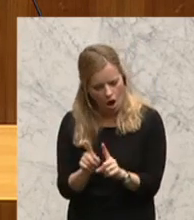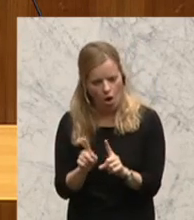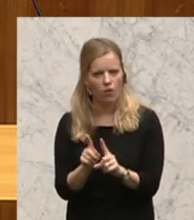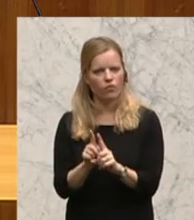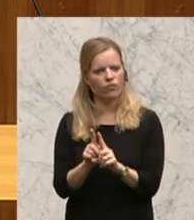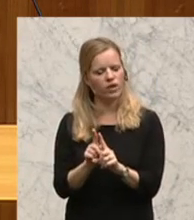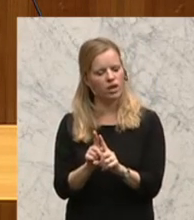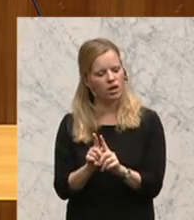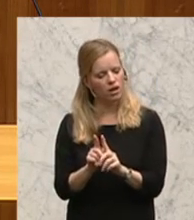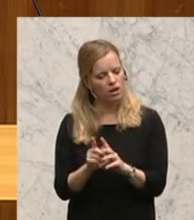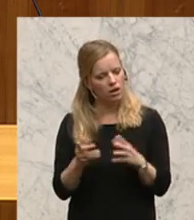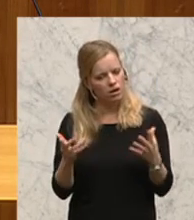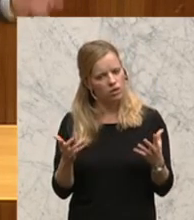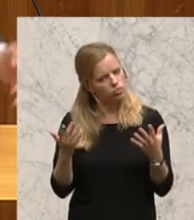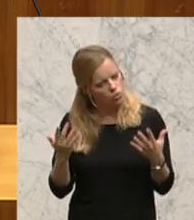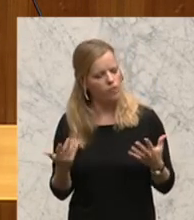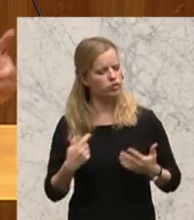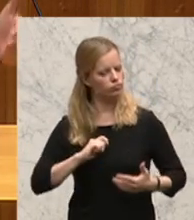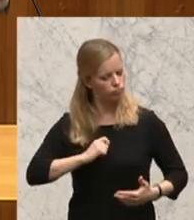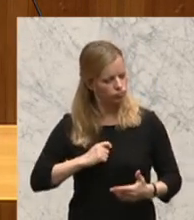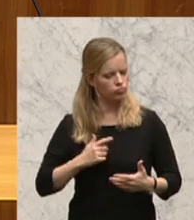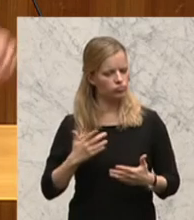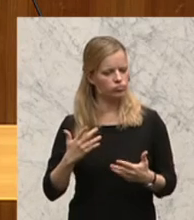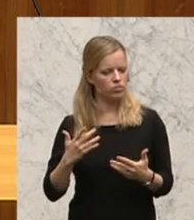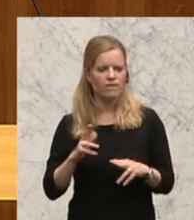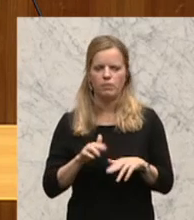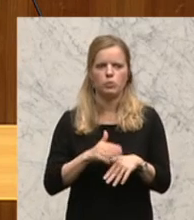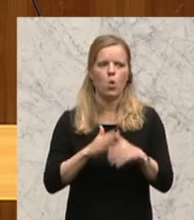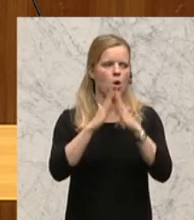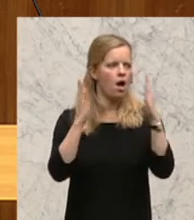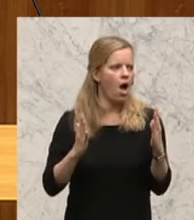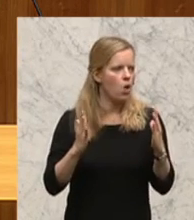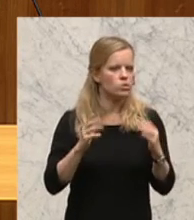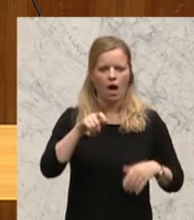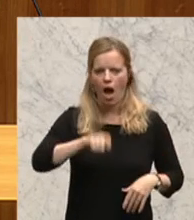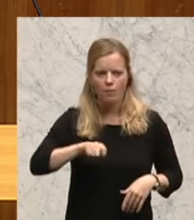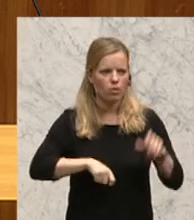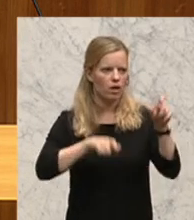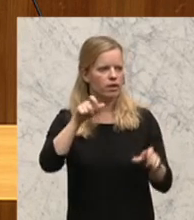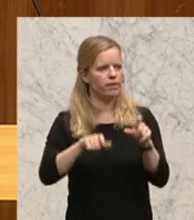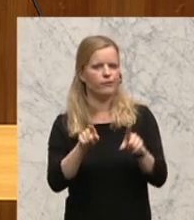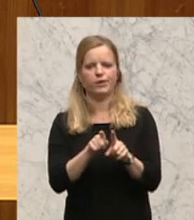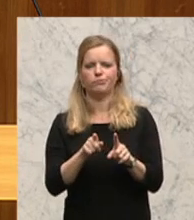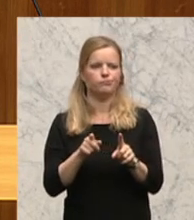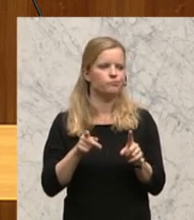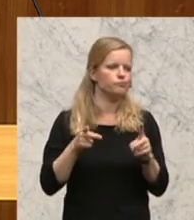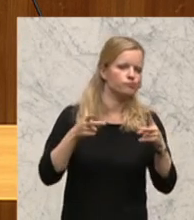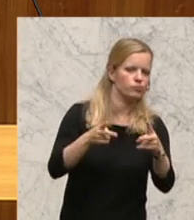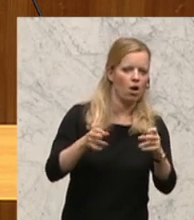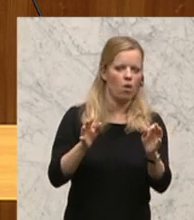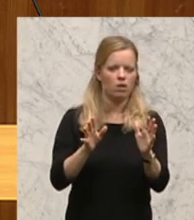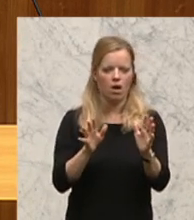das Hohe Haus und wenn die Abgeordneten verschaukelt werden und in das Licht geführt werden